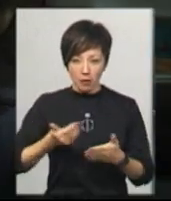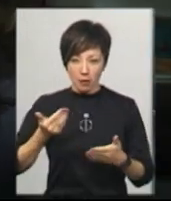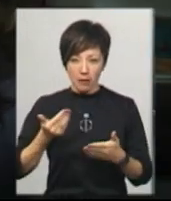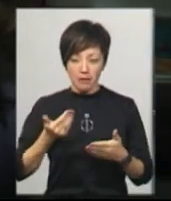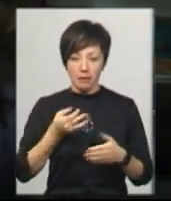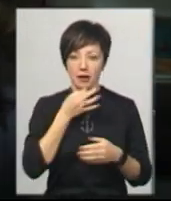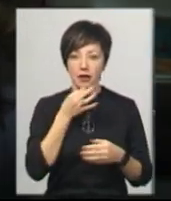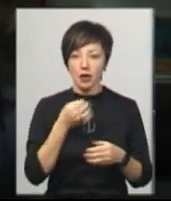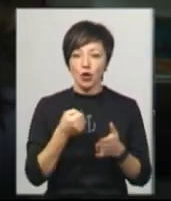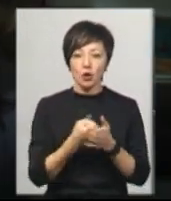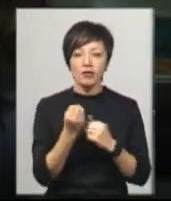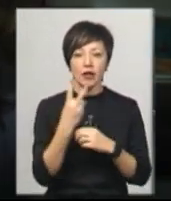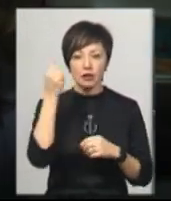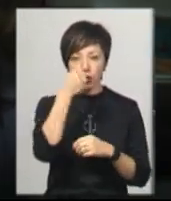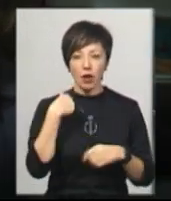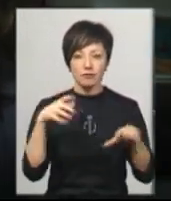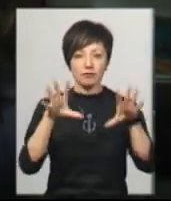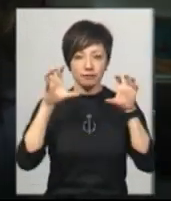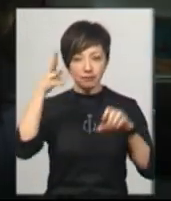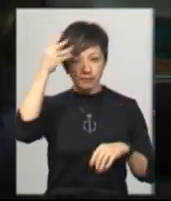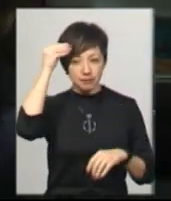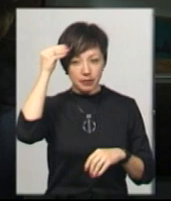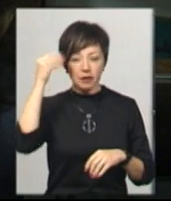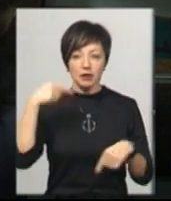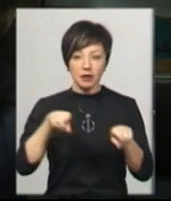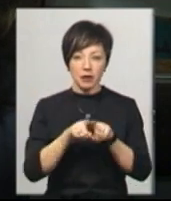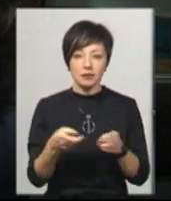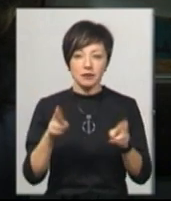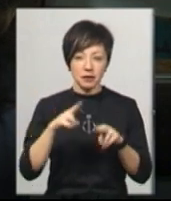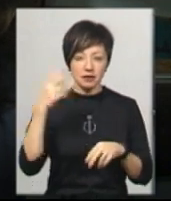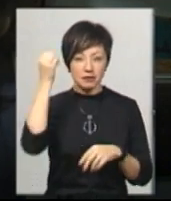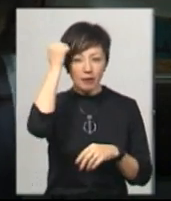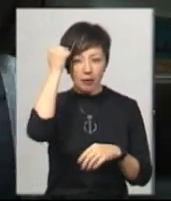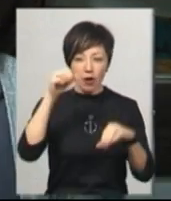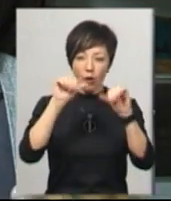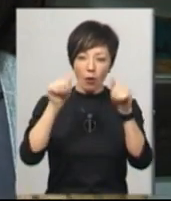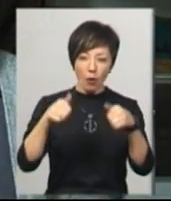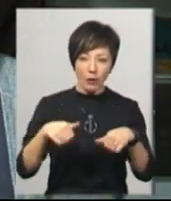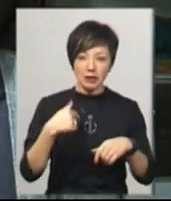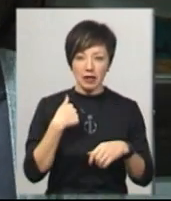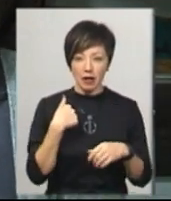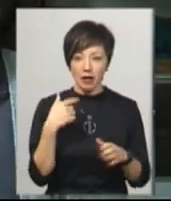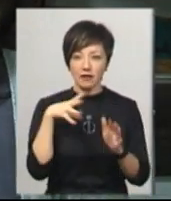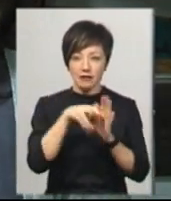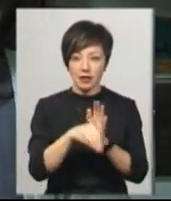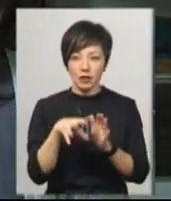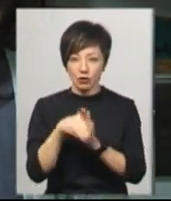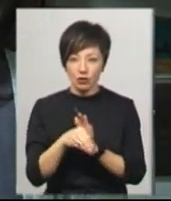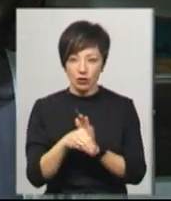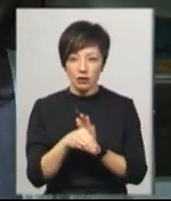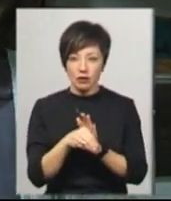до 12 років схопила, то в мене є образи, і я їх втілюю